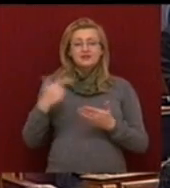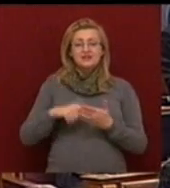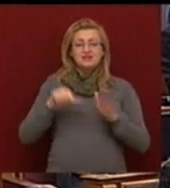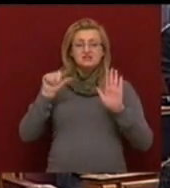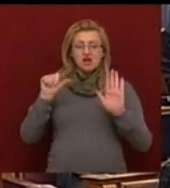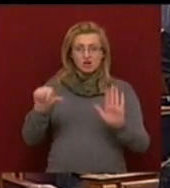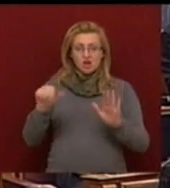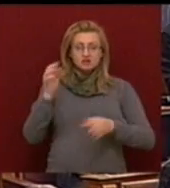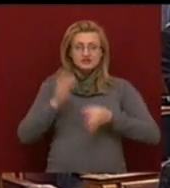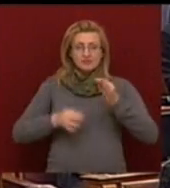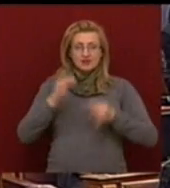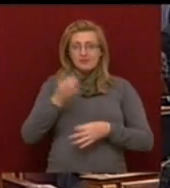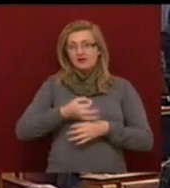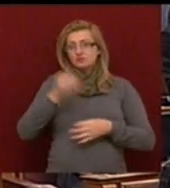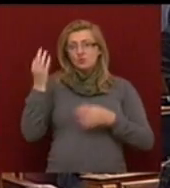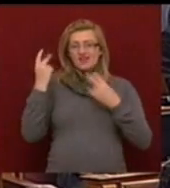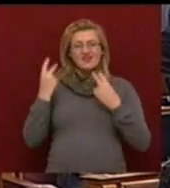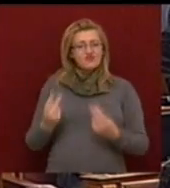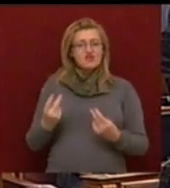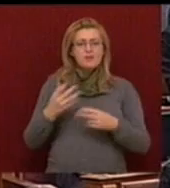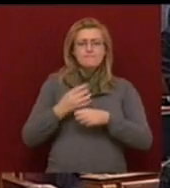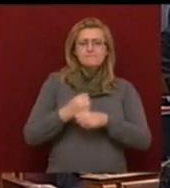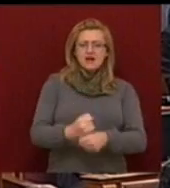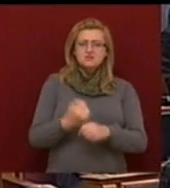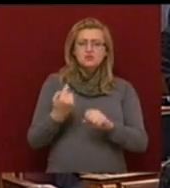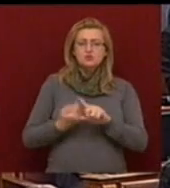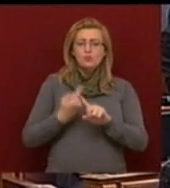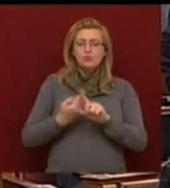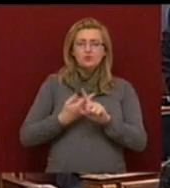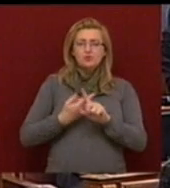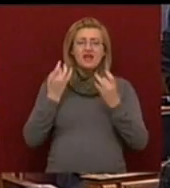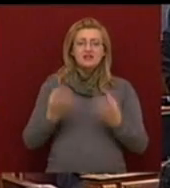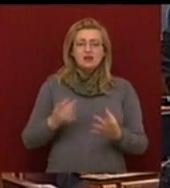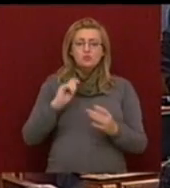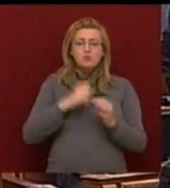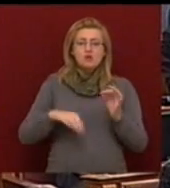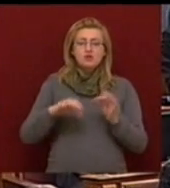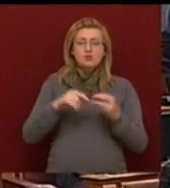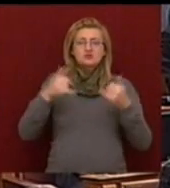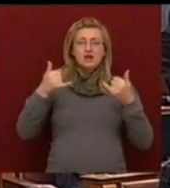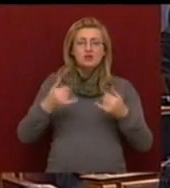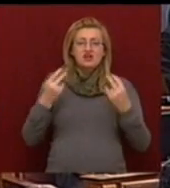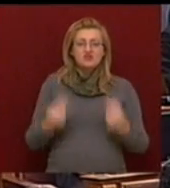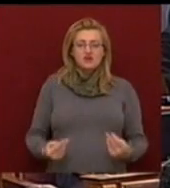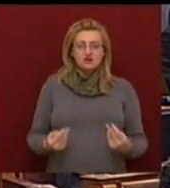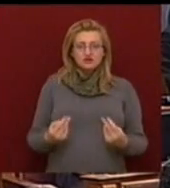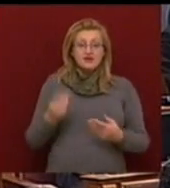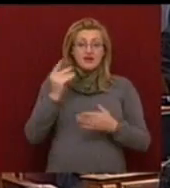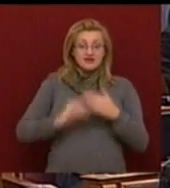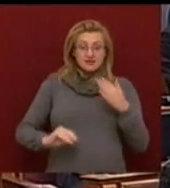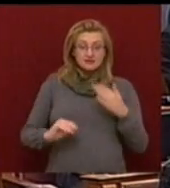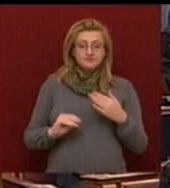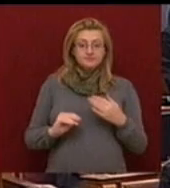szeptemberétől érvényesített megszorító politikát engedőszágon érvényesül. Ezért